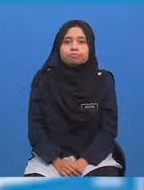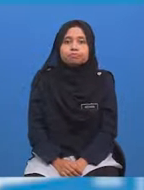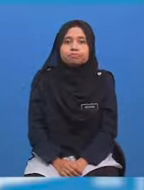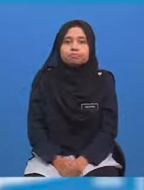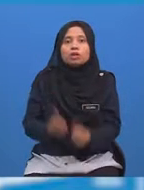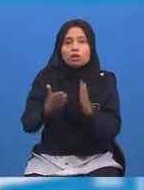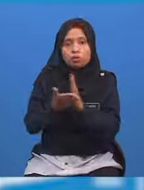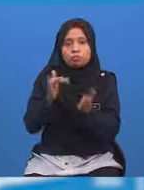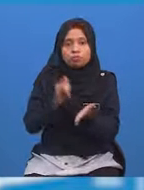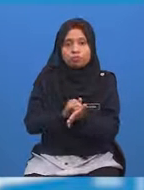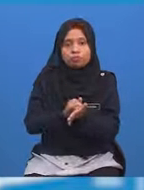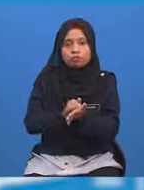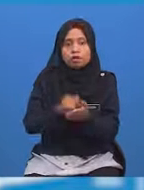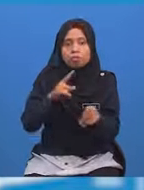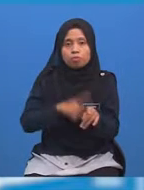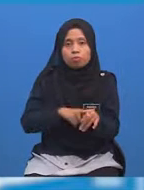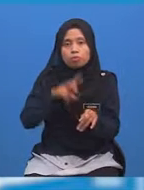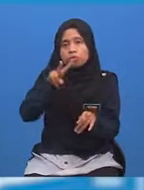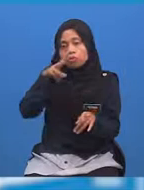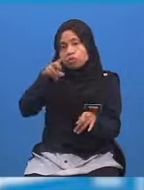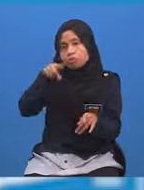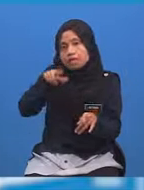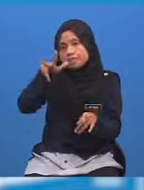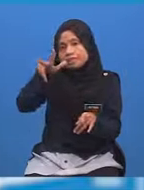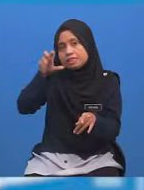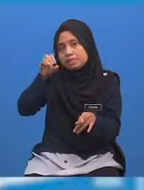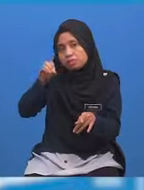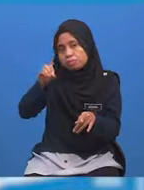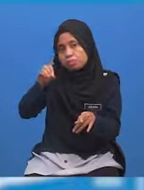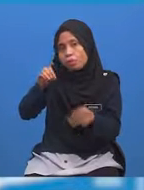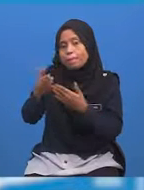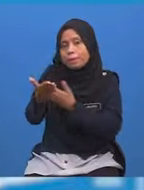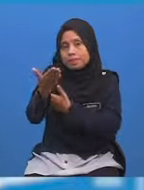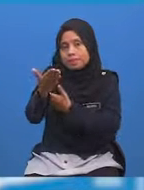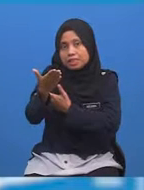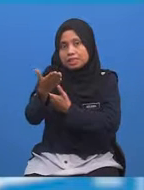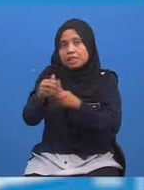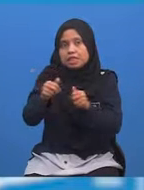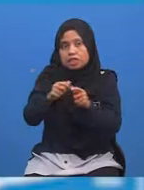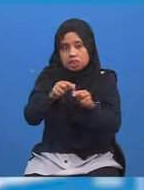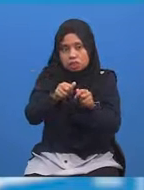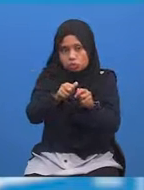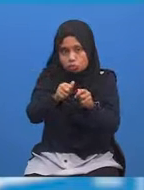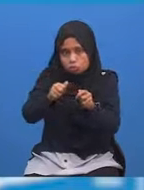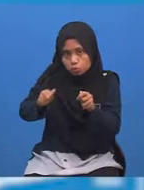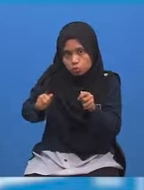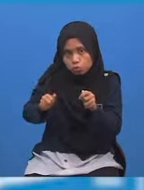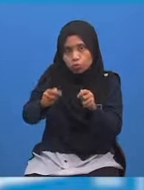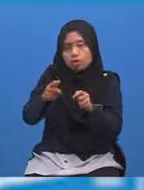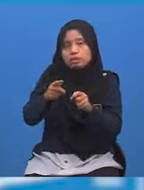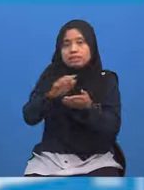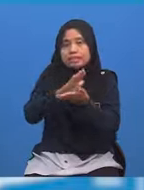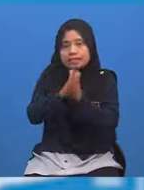Oleh itu Pukul 12.30 pagi diundur satu jam